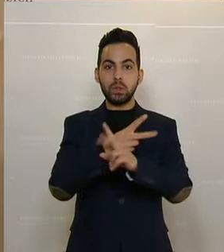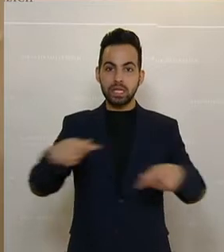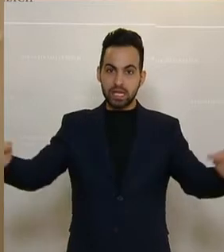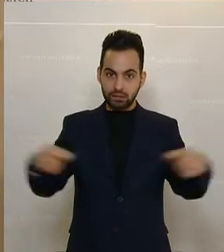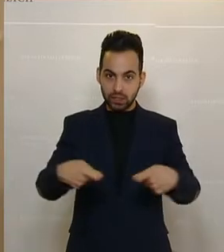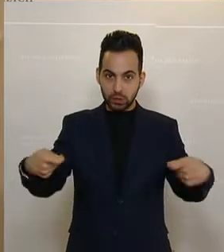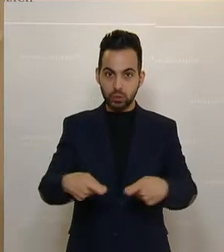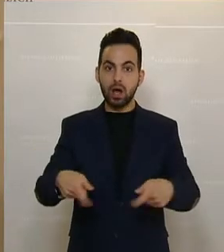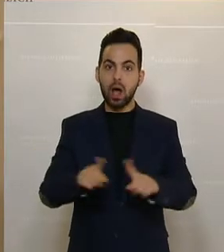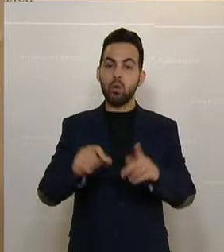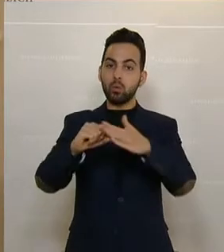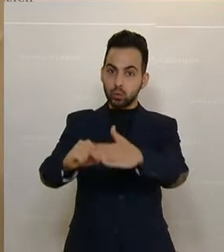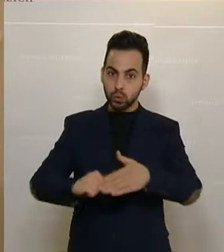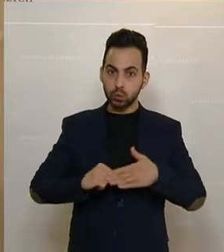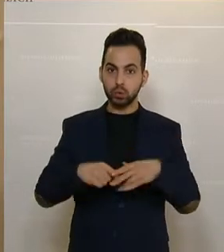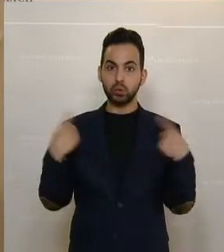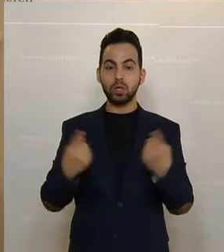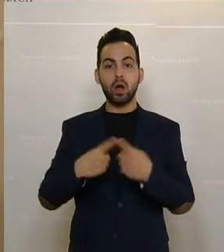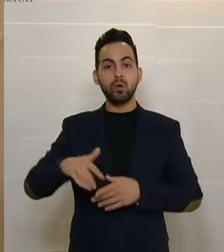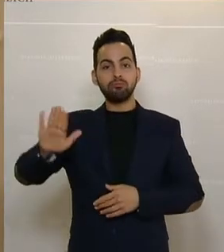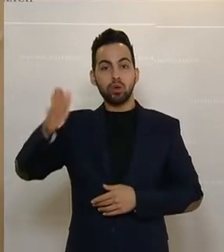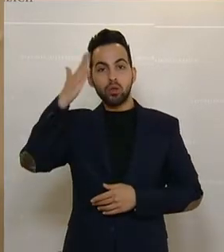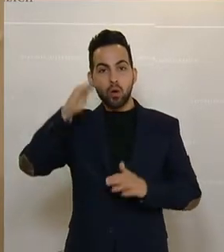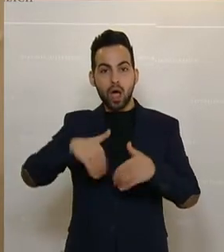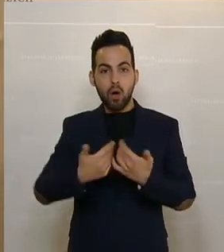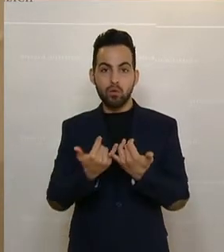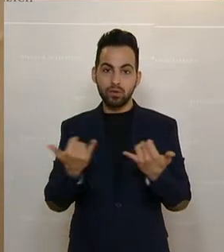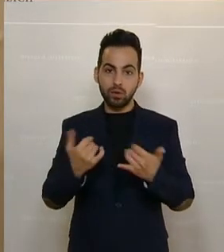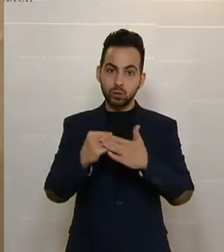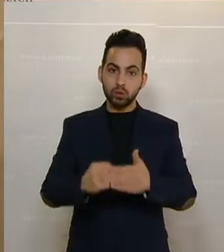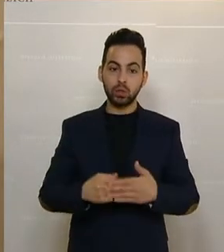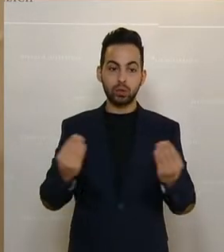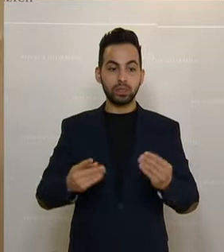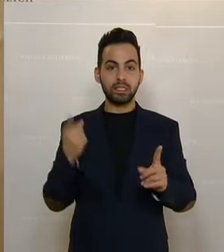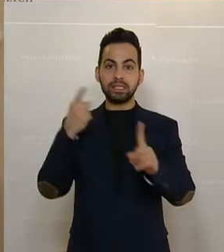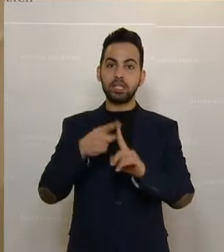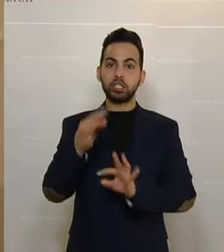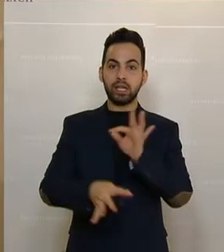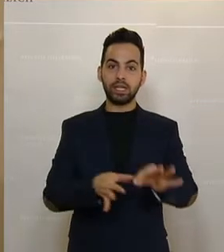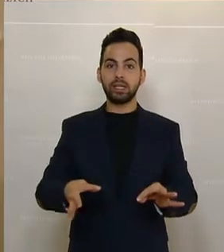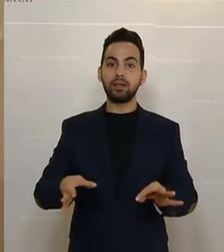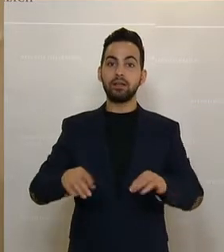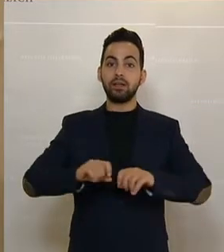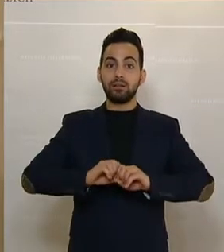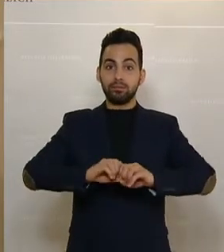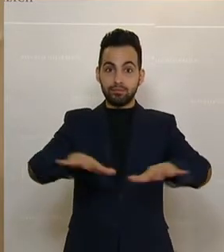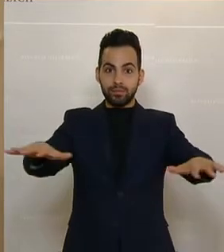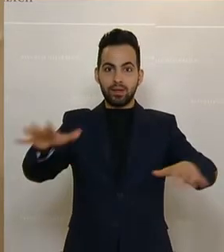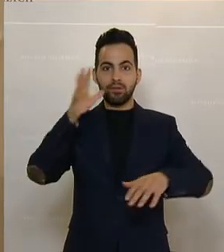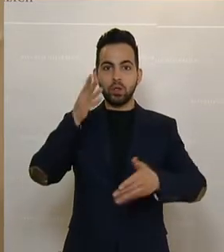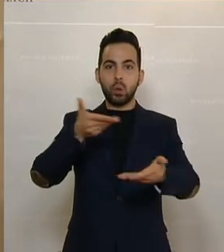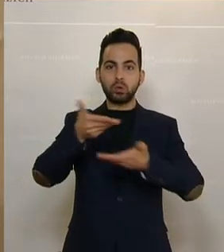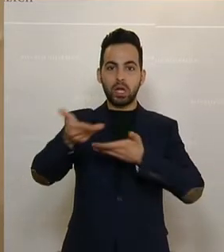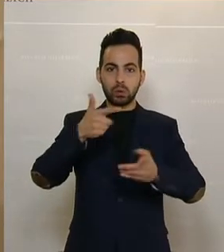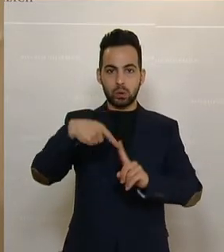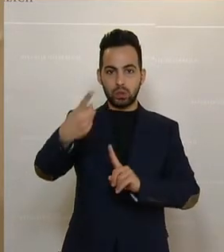investieren, uns zur Seite zu stehen, auch mit Know-how zur Seite zu stehen, damit diese Strategie, die dann in die breite Konsultation im